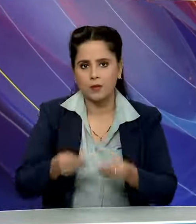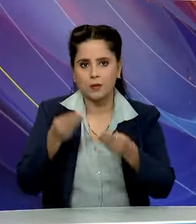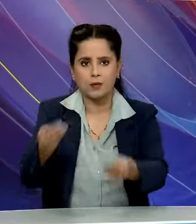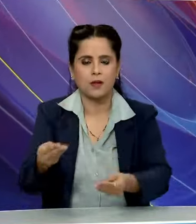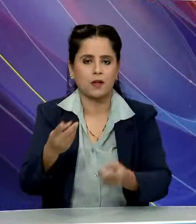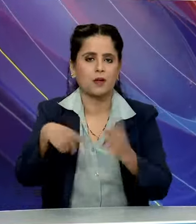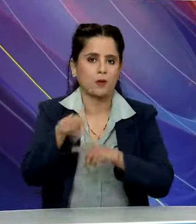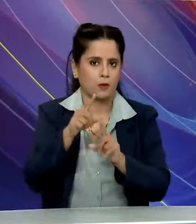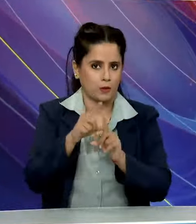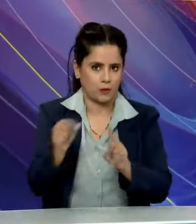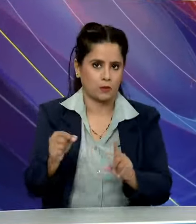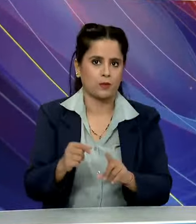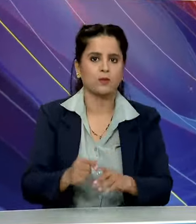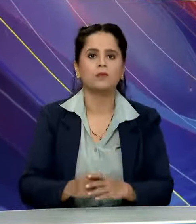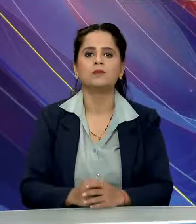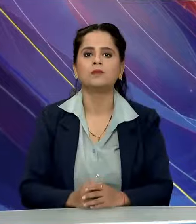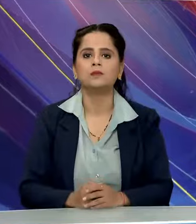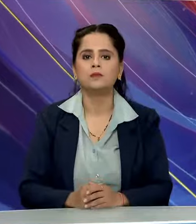अरपित की